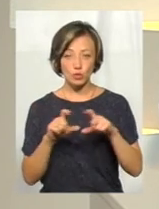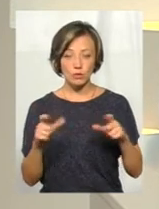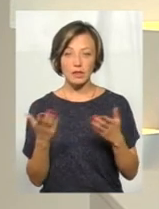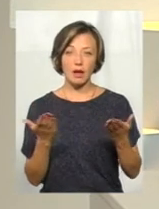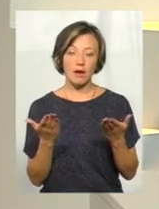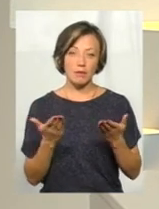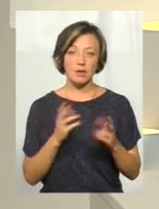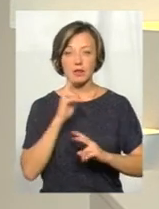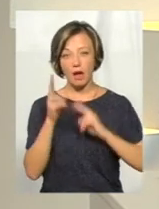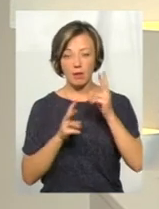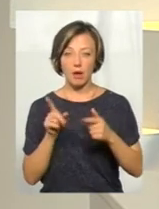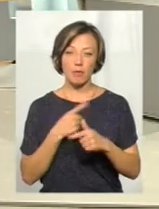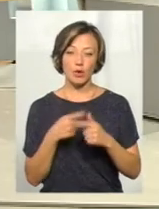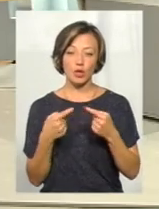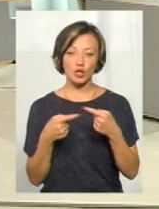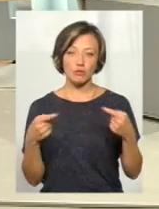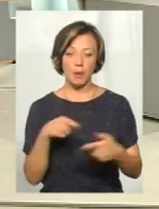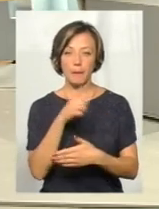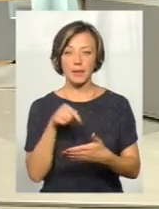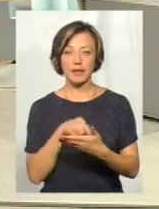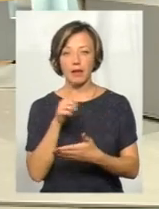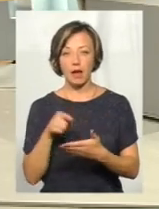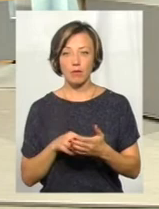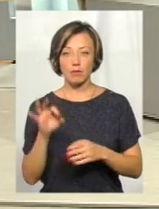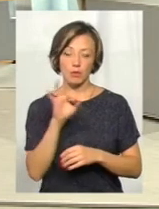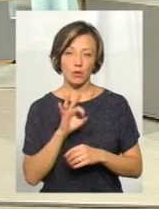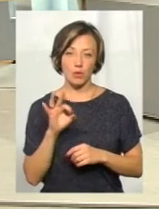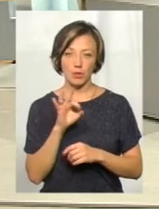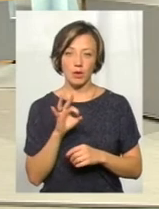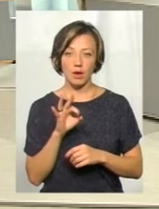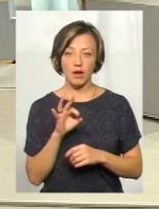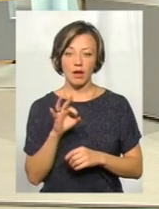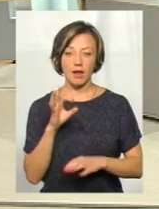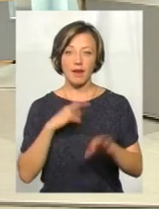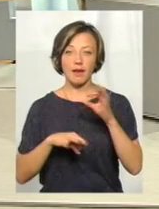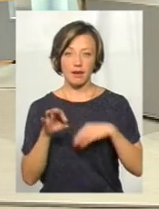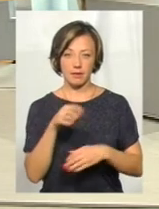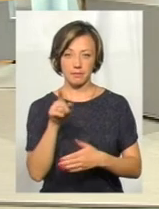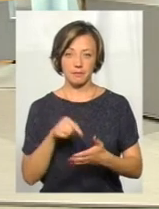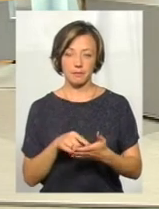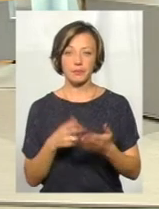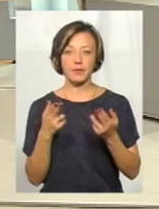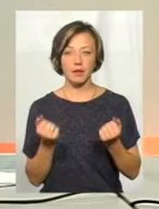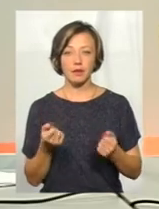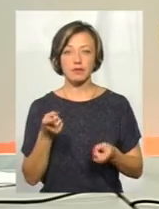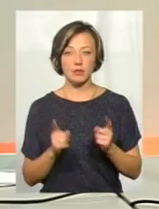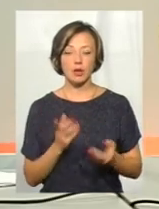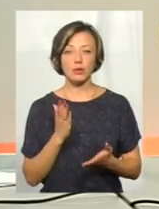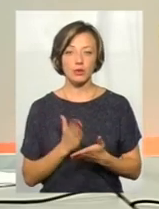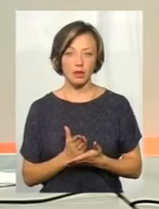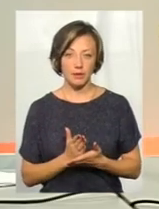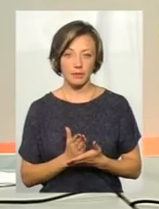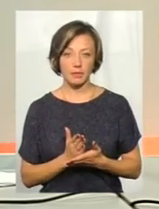якимись, можливо, або скаргами, або іншими питаннями, от саме з приводу лікарських засобів? Так, звичайно. І